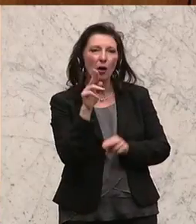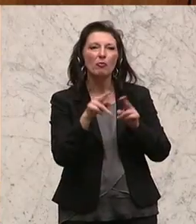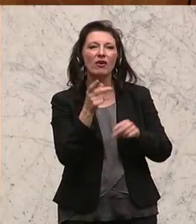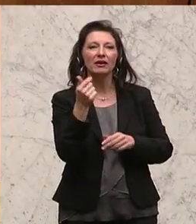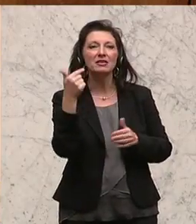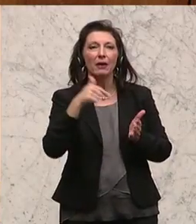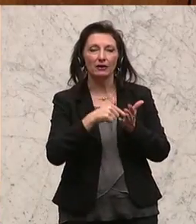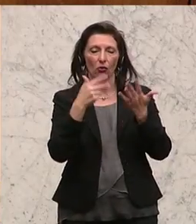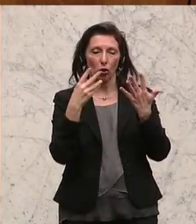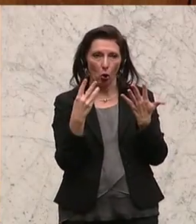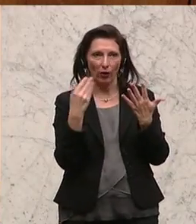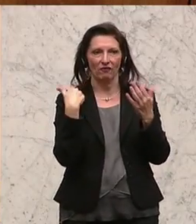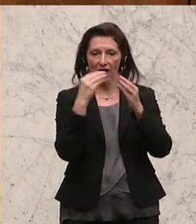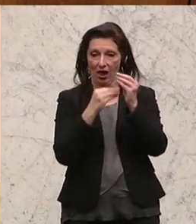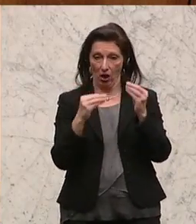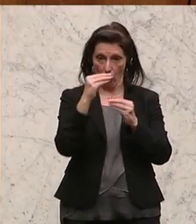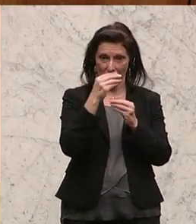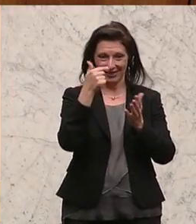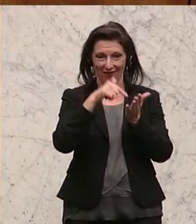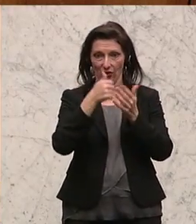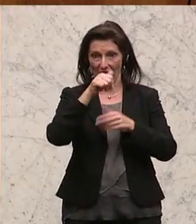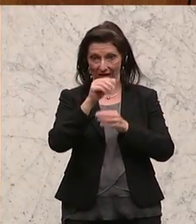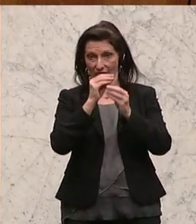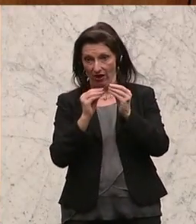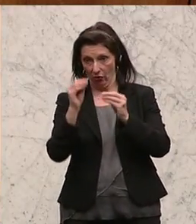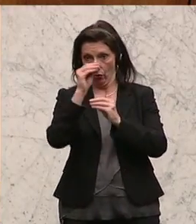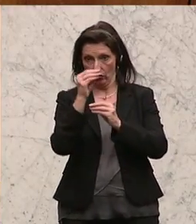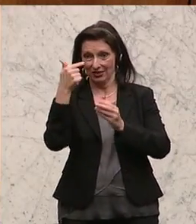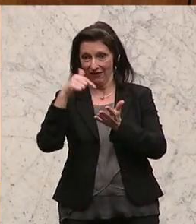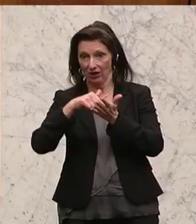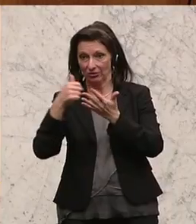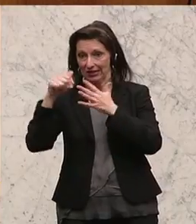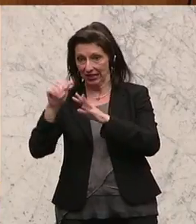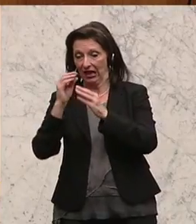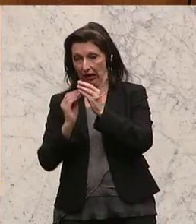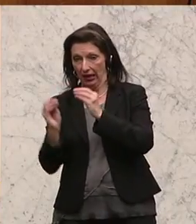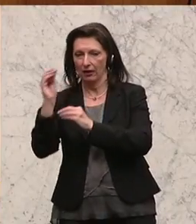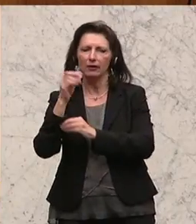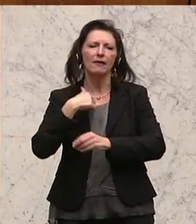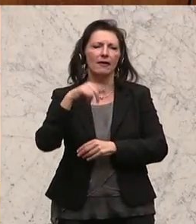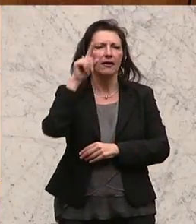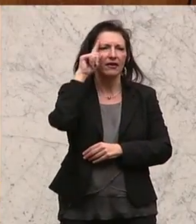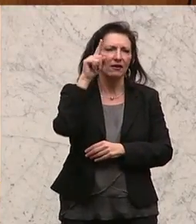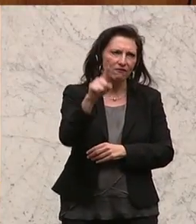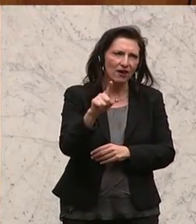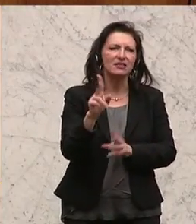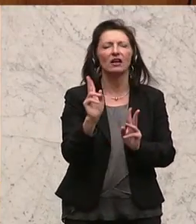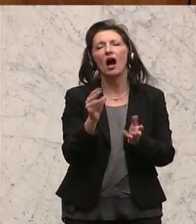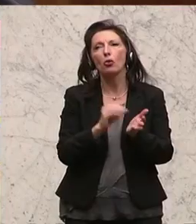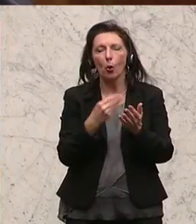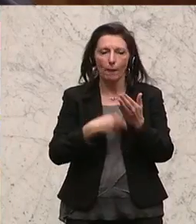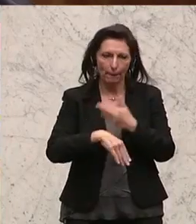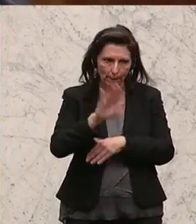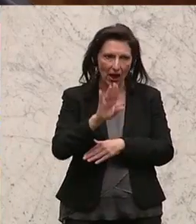2009 erhöht, im Jahr 2011 erhöht und im Jahr 2016 erhöht. Ich weiß schon, es kann immer noch ein bisschen mehr sein, aber ich